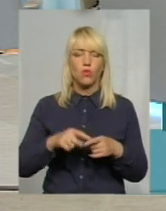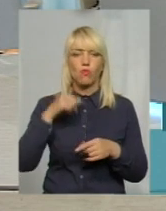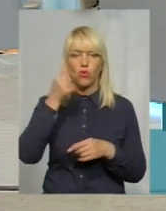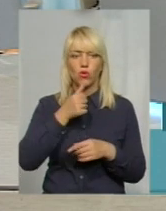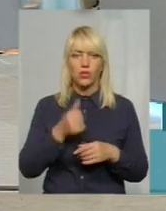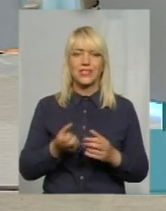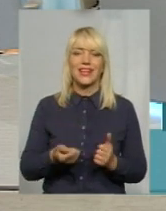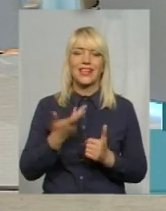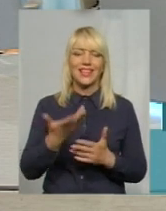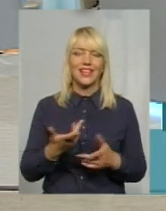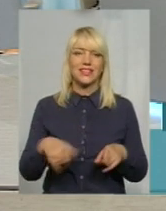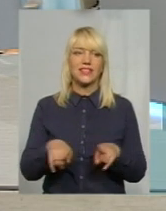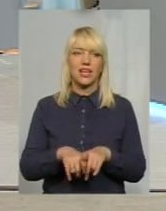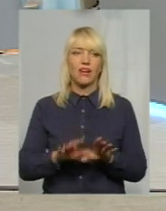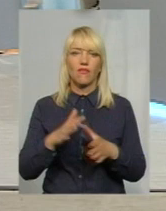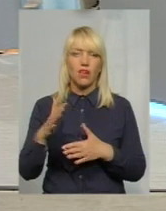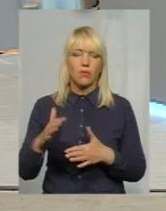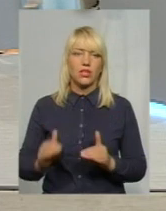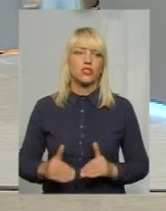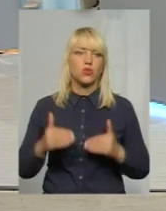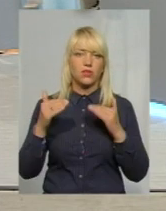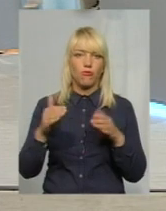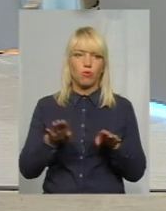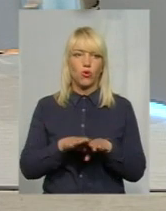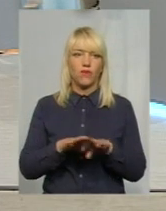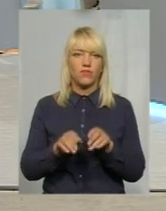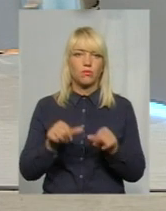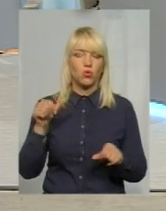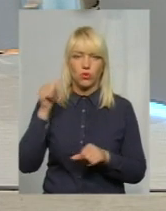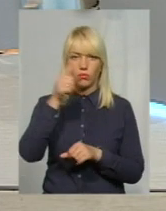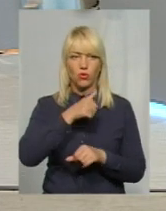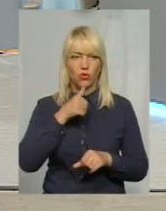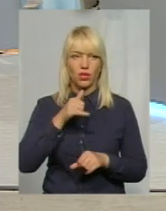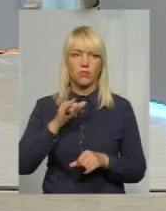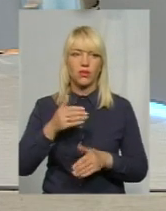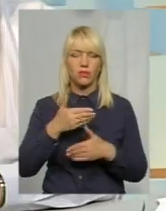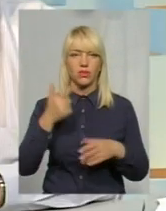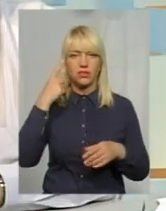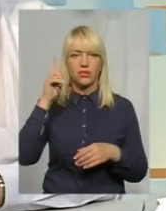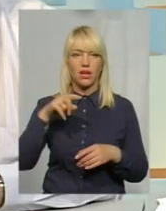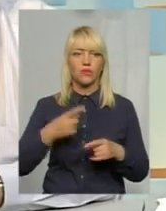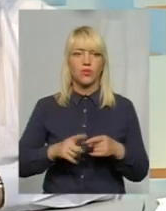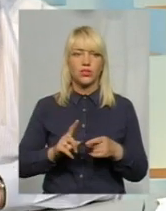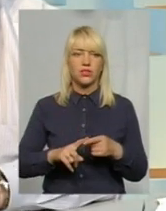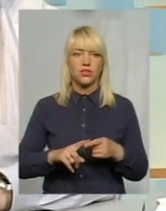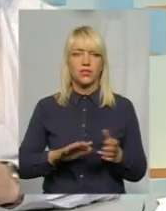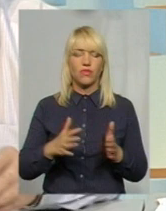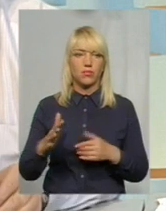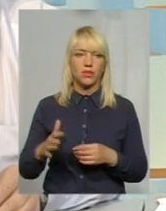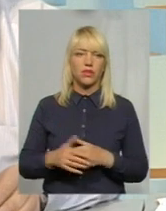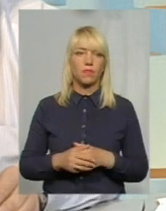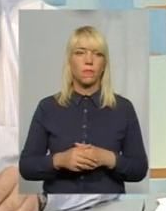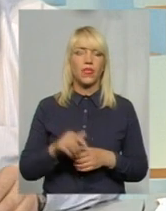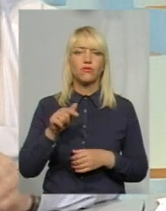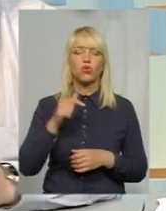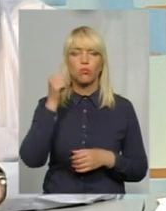зросла, в порівнянні до минулих років. І безпосередньо ми знаємо про ці випадки до нас. зросла? Скільки до вас цього року звернується?